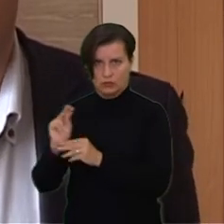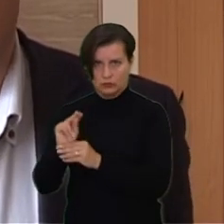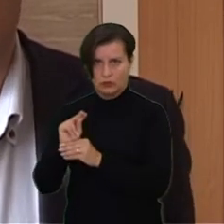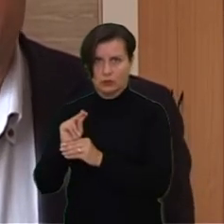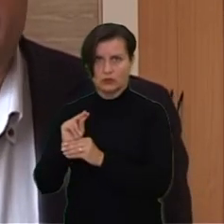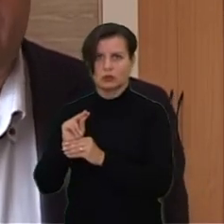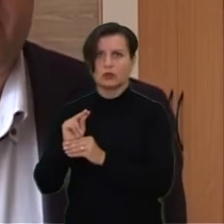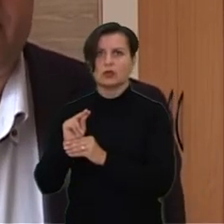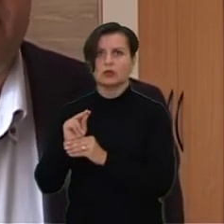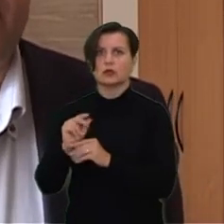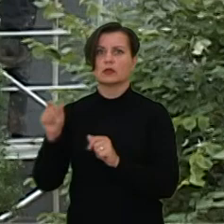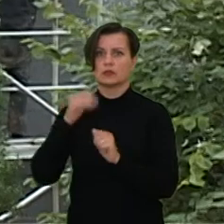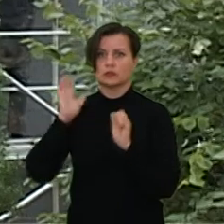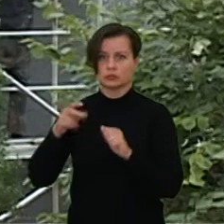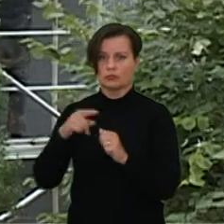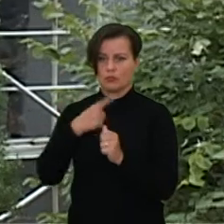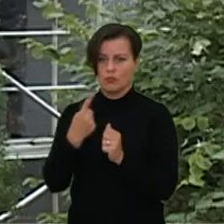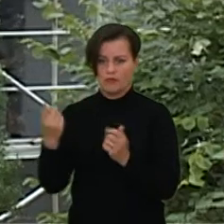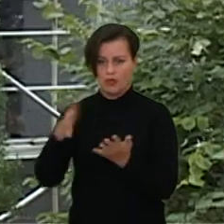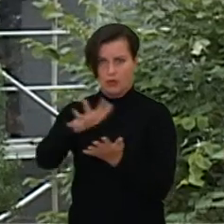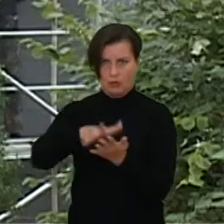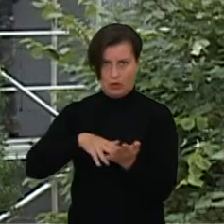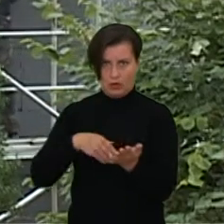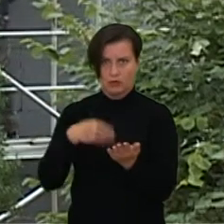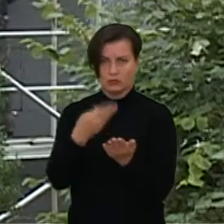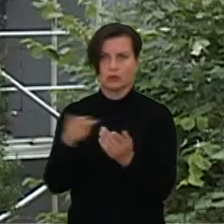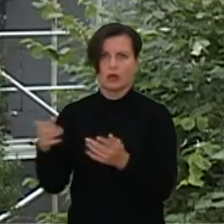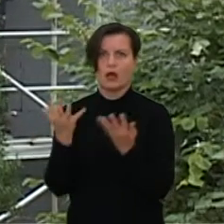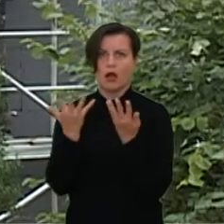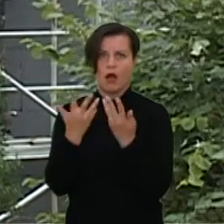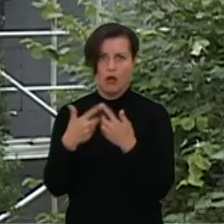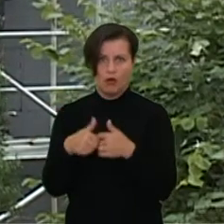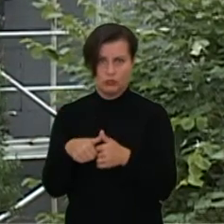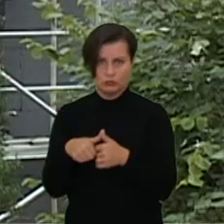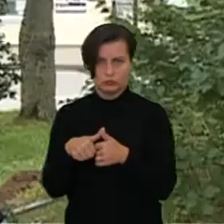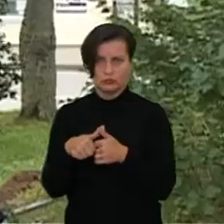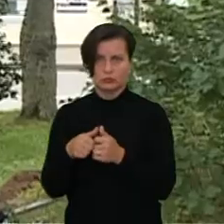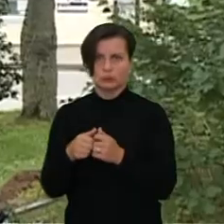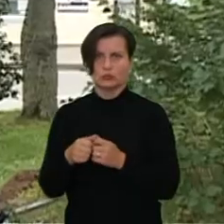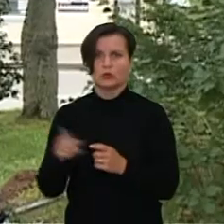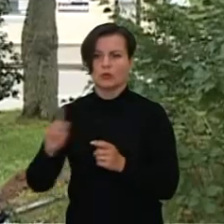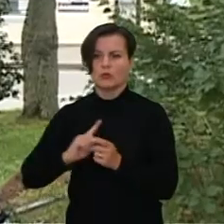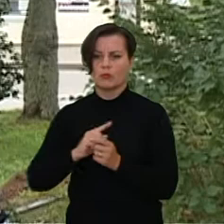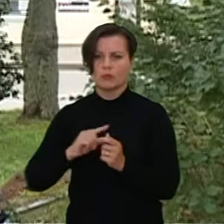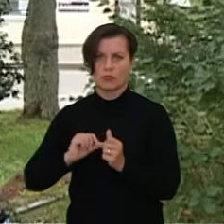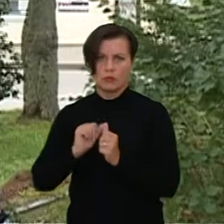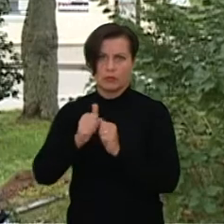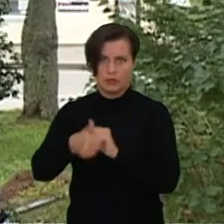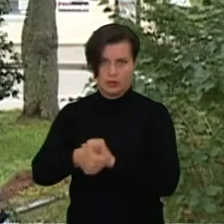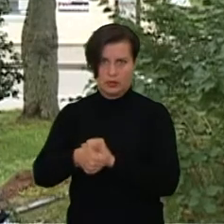renovuotis ir pateikia kaip po vieną paraišką, tai tada jie automatiškai eina prioriteto